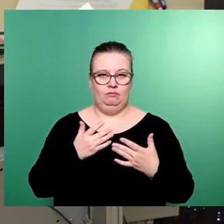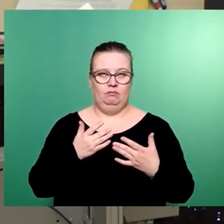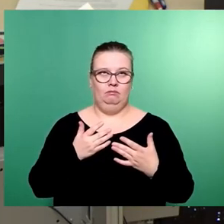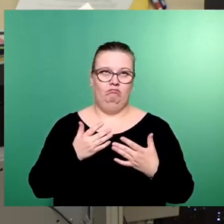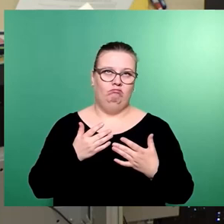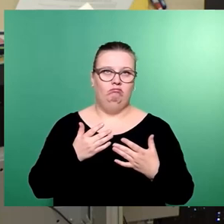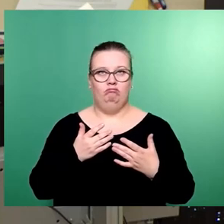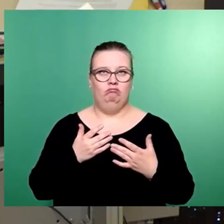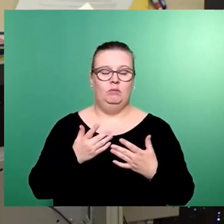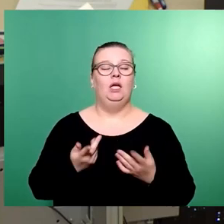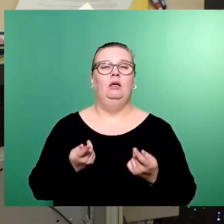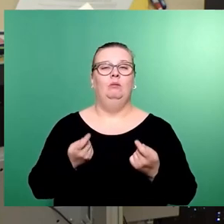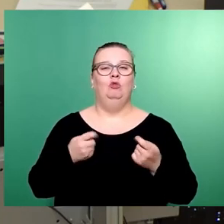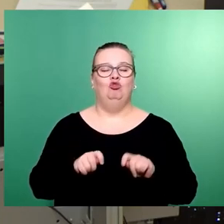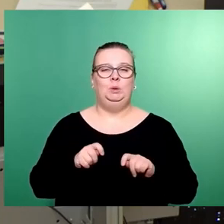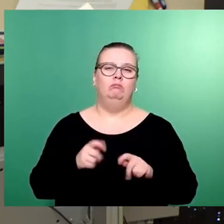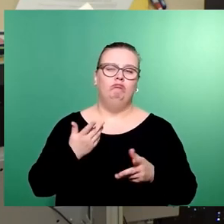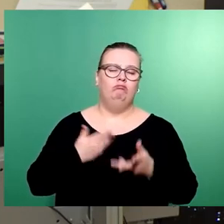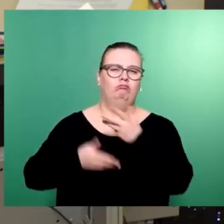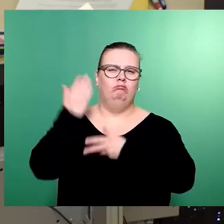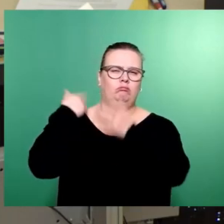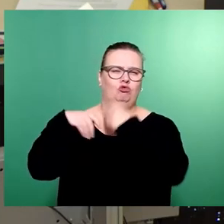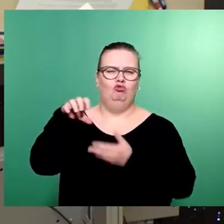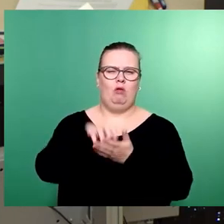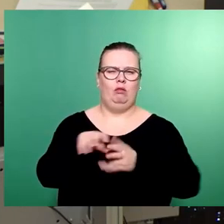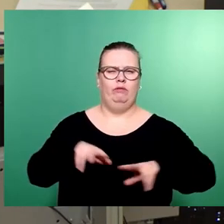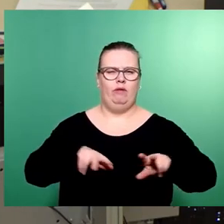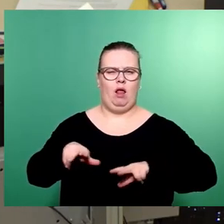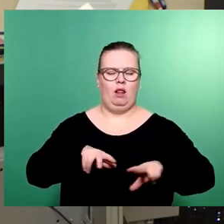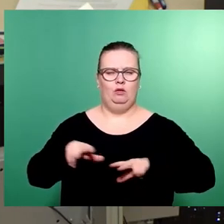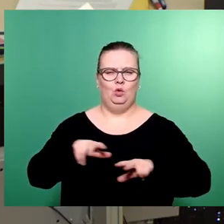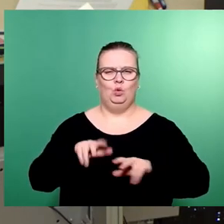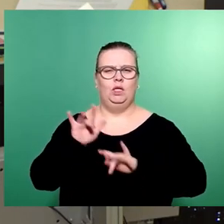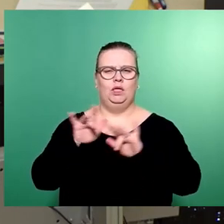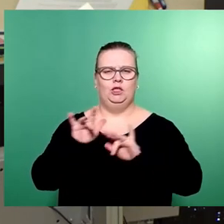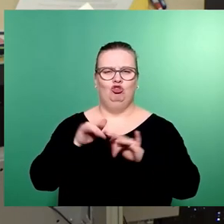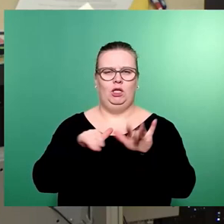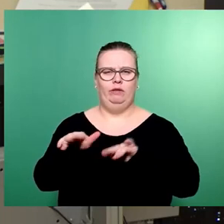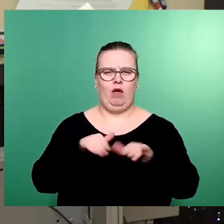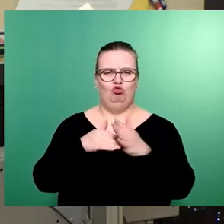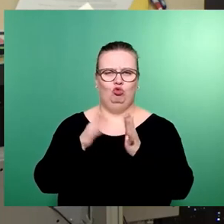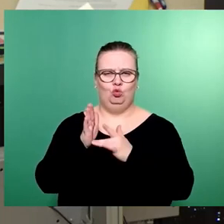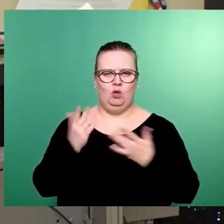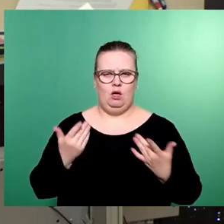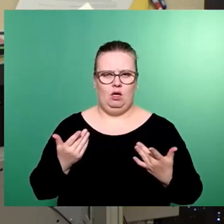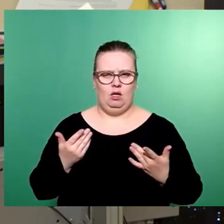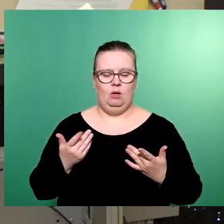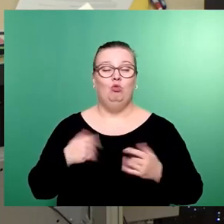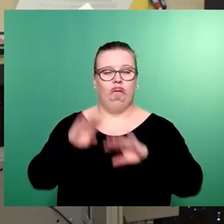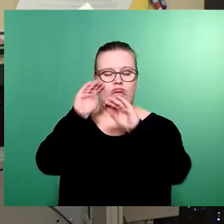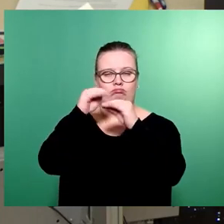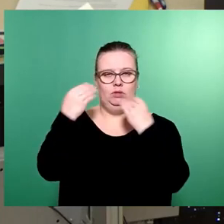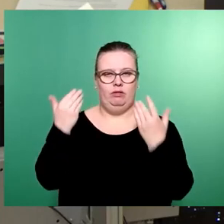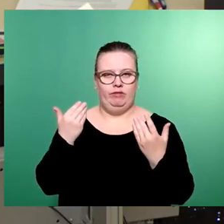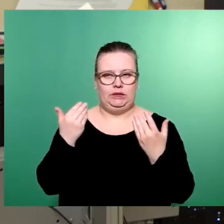Beschluss, der zurückgeht auf eine Antwort der Stadtverwaltung in Sachen kritischer Infrastruktur. Dort wurde uns mitgeteilt, dass